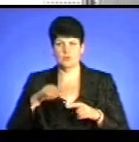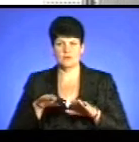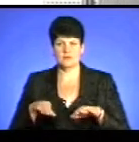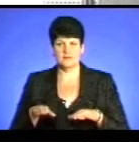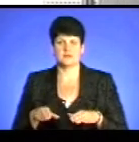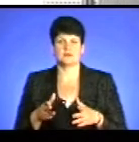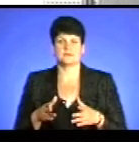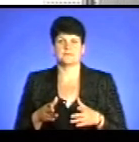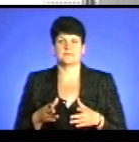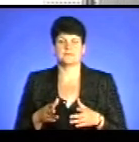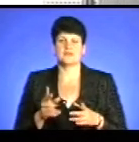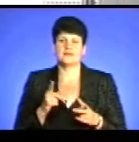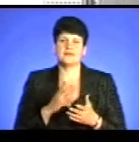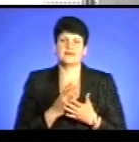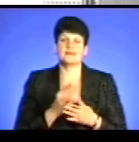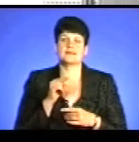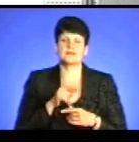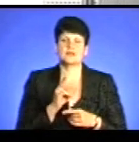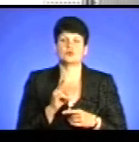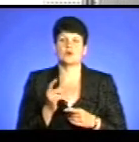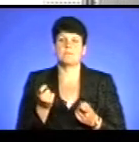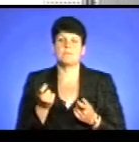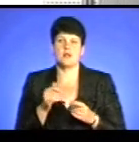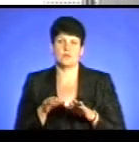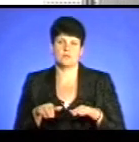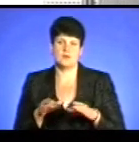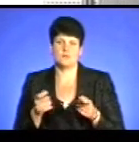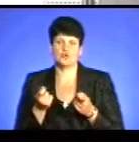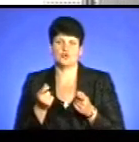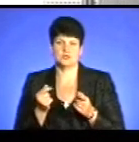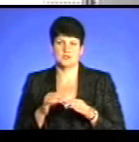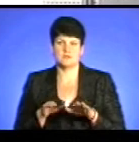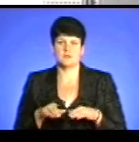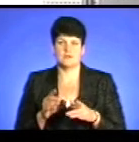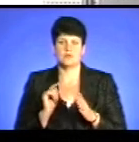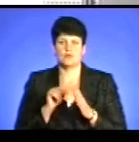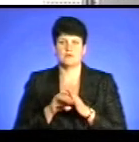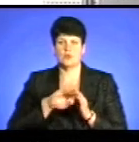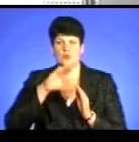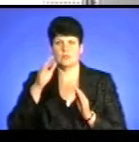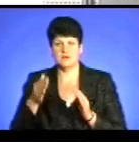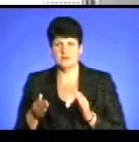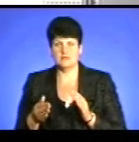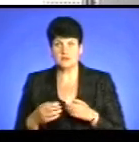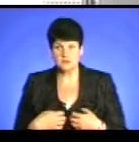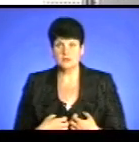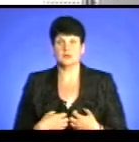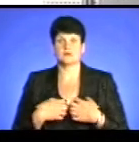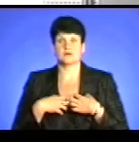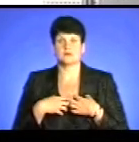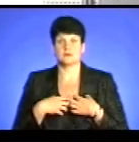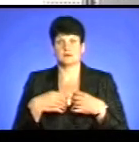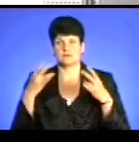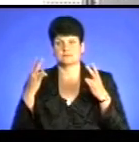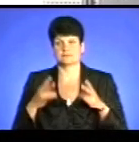мало плавають або тільки трошечки плавають. Ті самі основне попадають на обрив, тріляк і, як правило, метальний